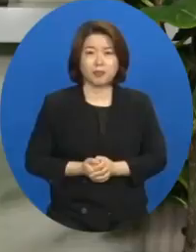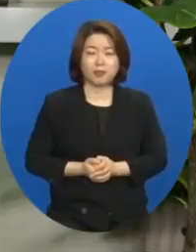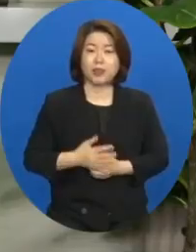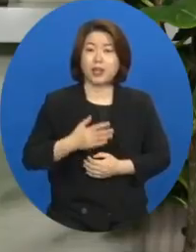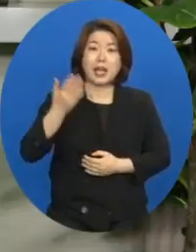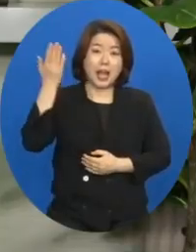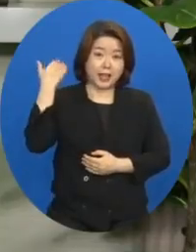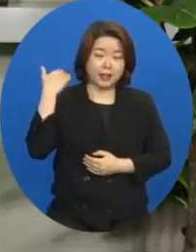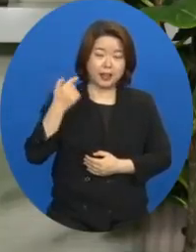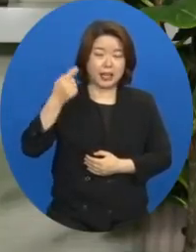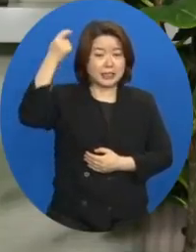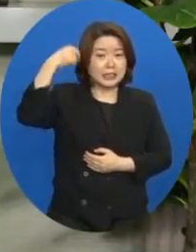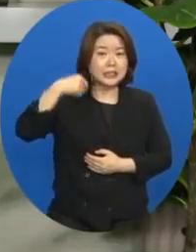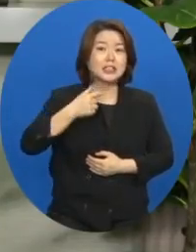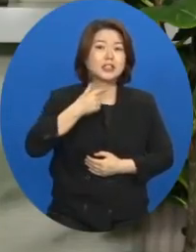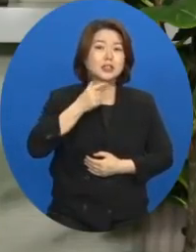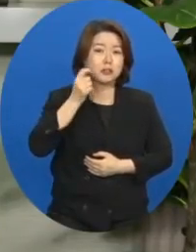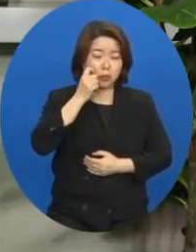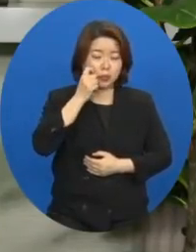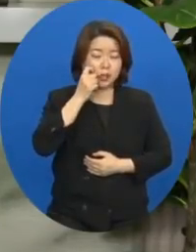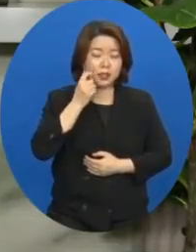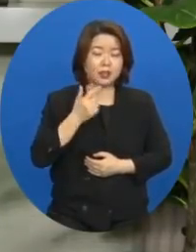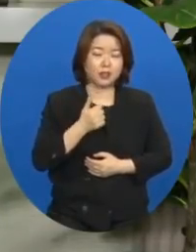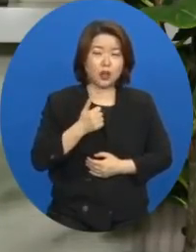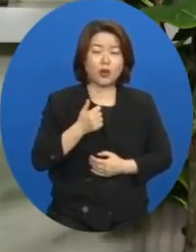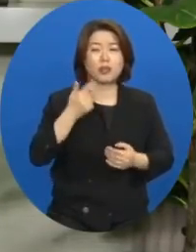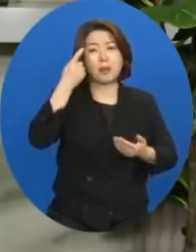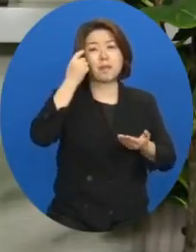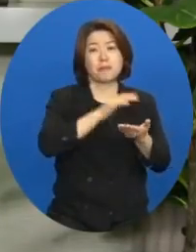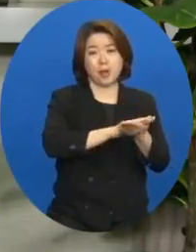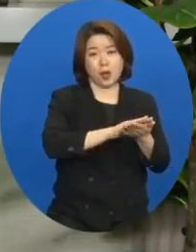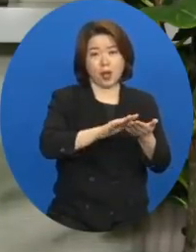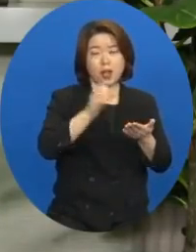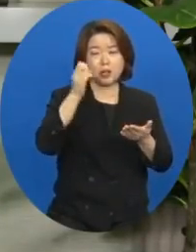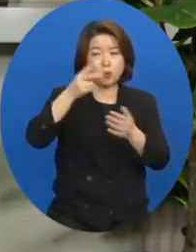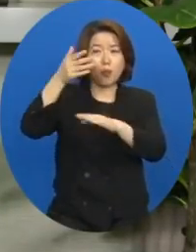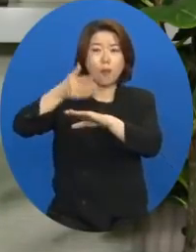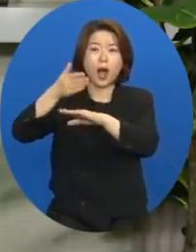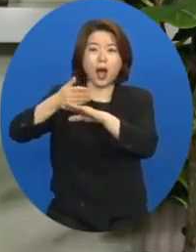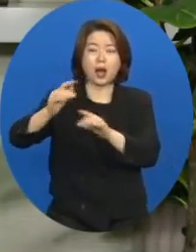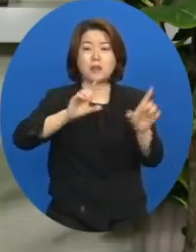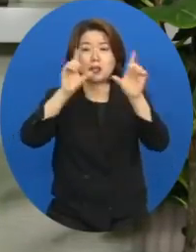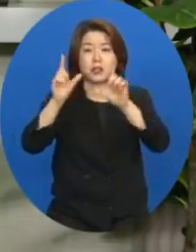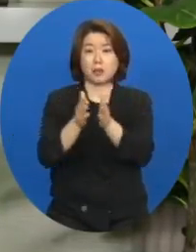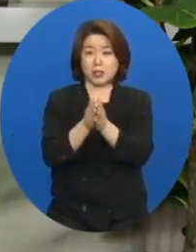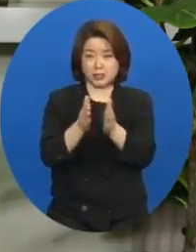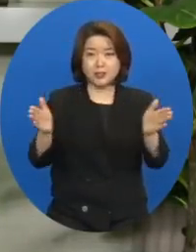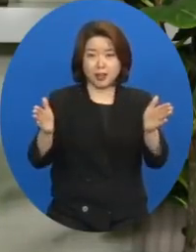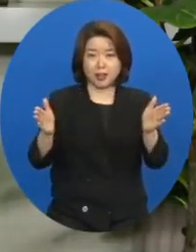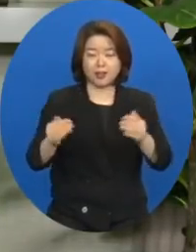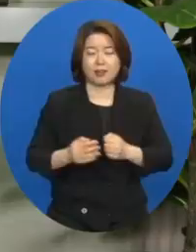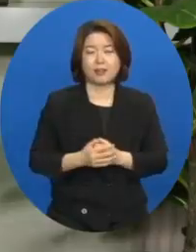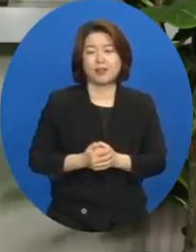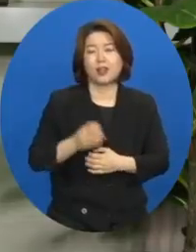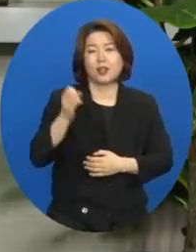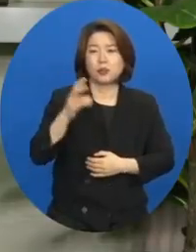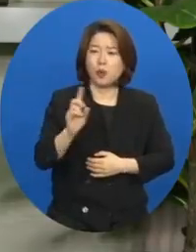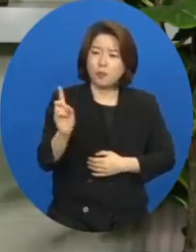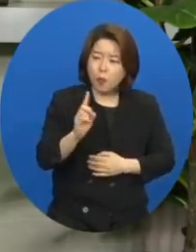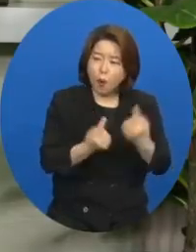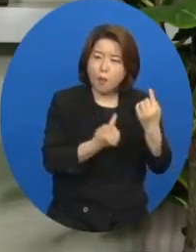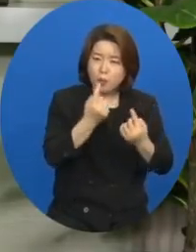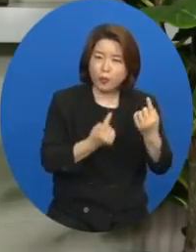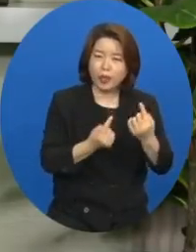전에는 느끼지 못했던 평안 그리고 감사의 삶이 시작이 되었고 무엇보다도